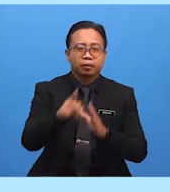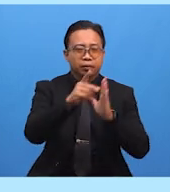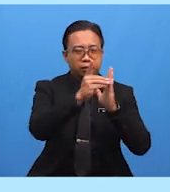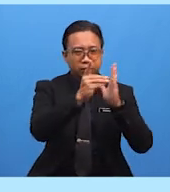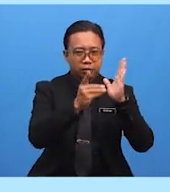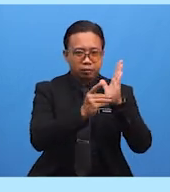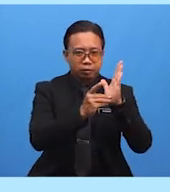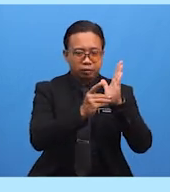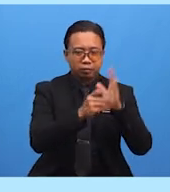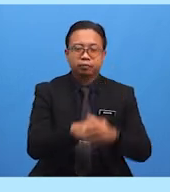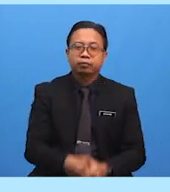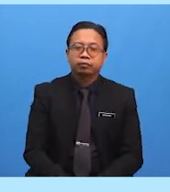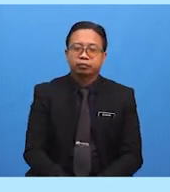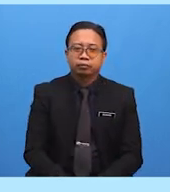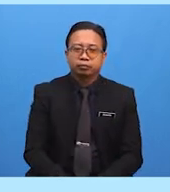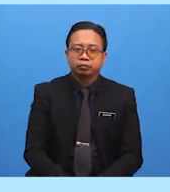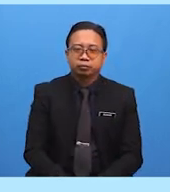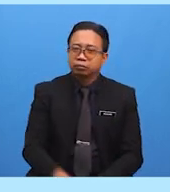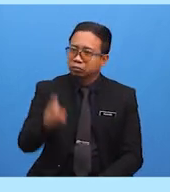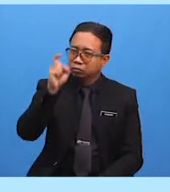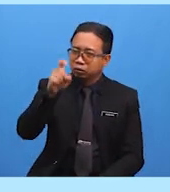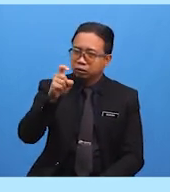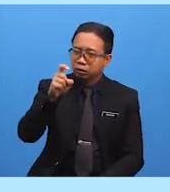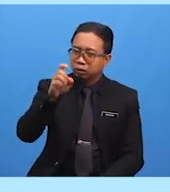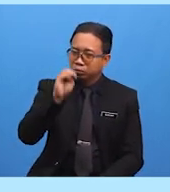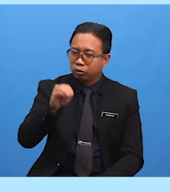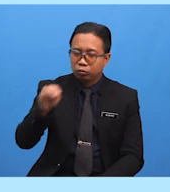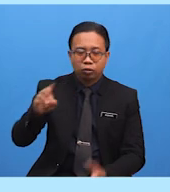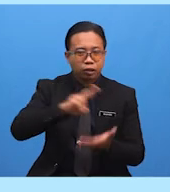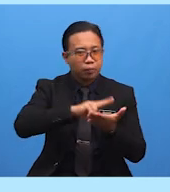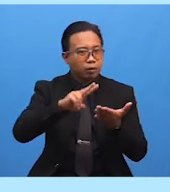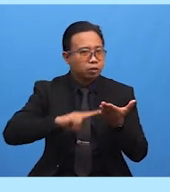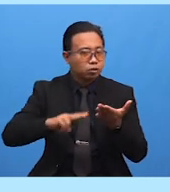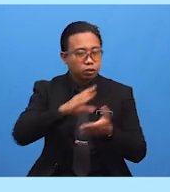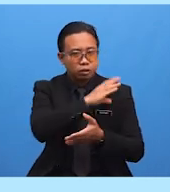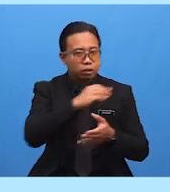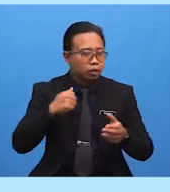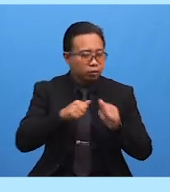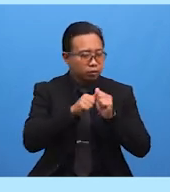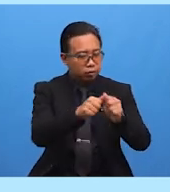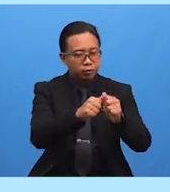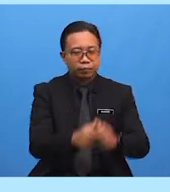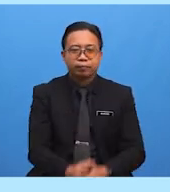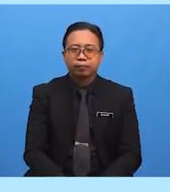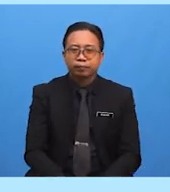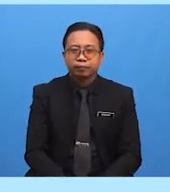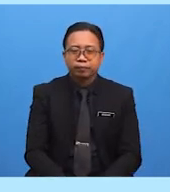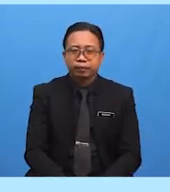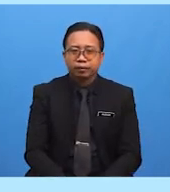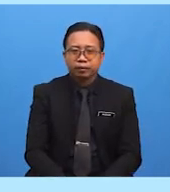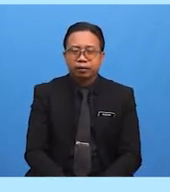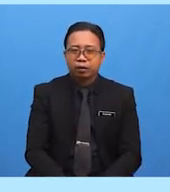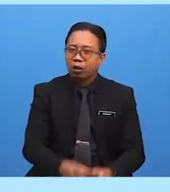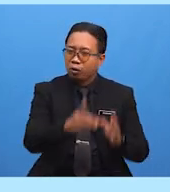Peraturan Yang Disediakan Hendaklah Murid-murid Baca Dan Patuhi Peraturan